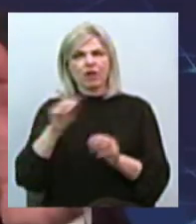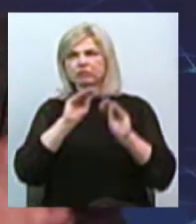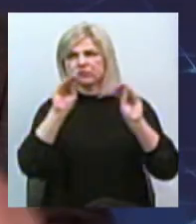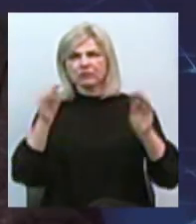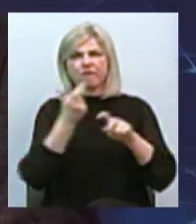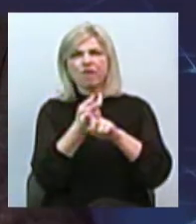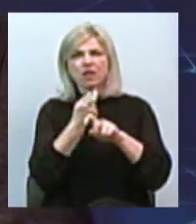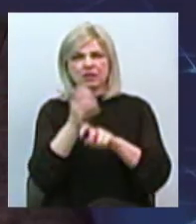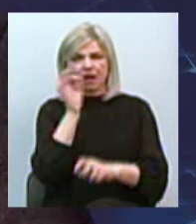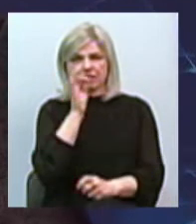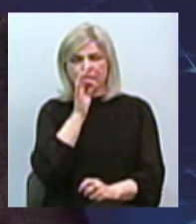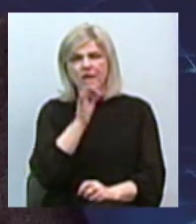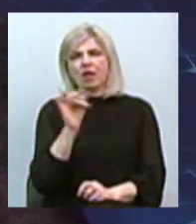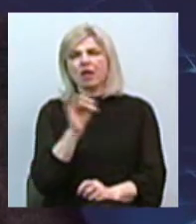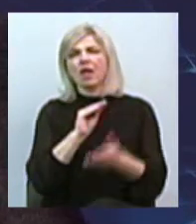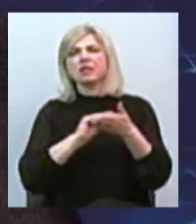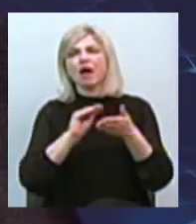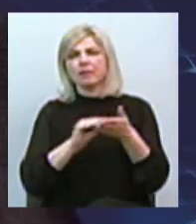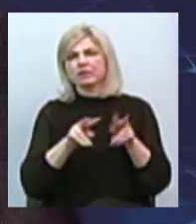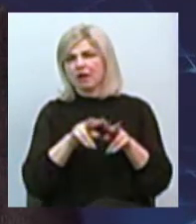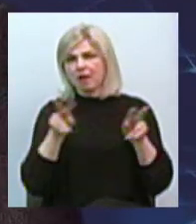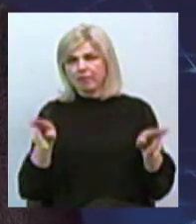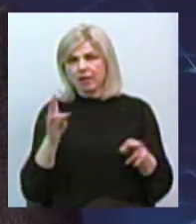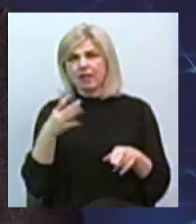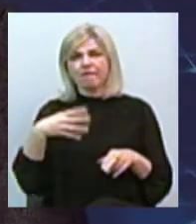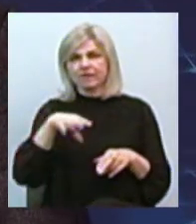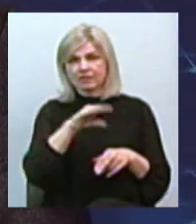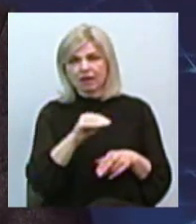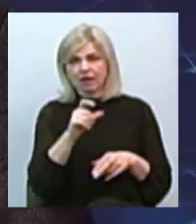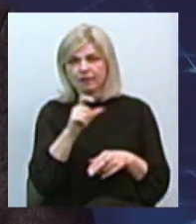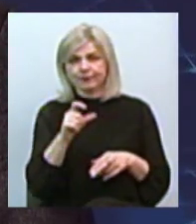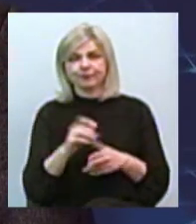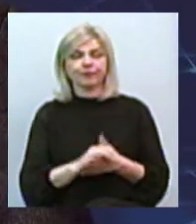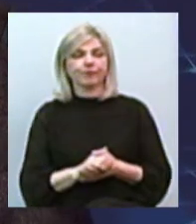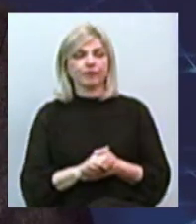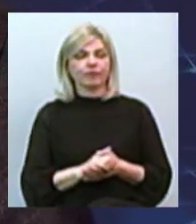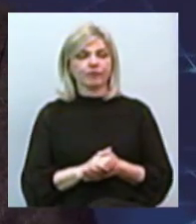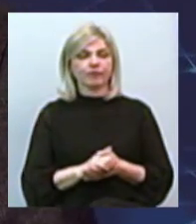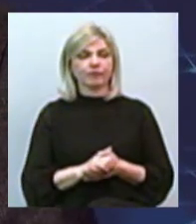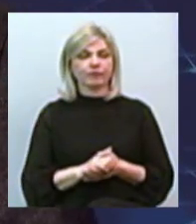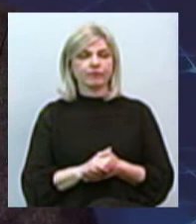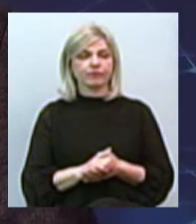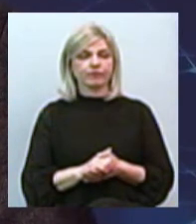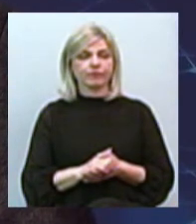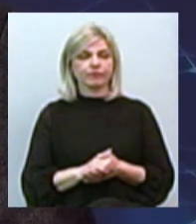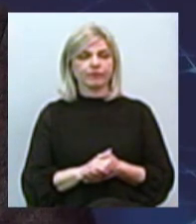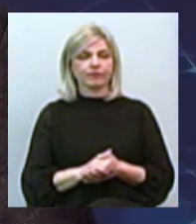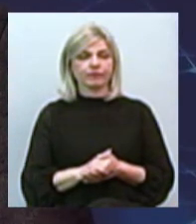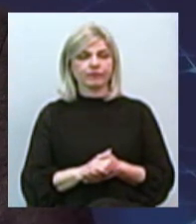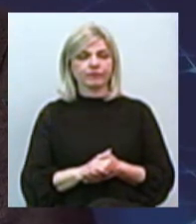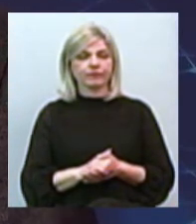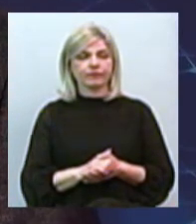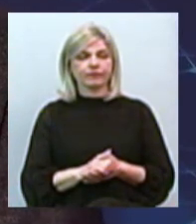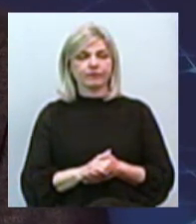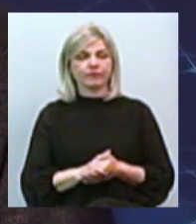ну і т.д. Надписи совершенно одинакові були на всьому. Мене в цьому, ну, во-первых, надіжду в